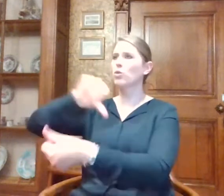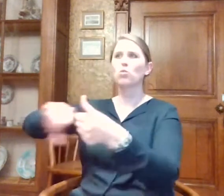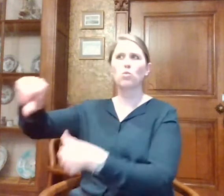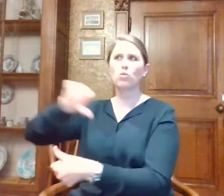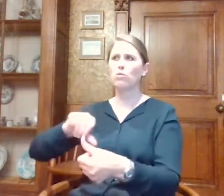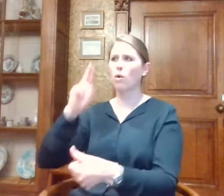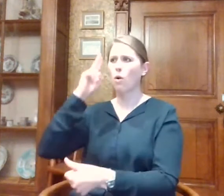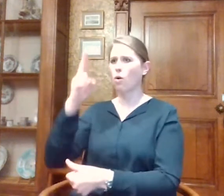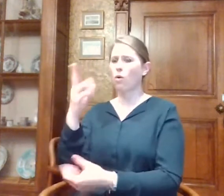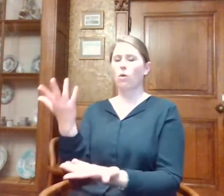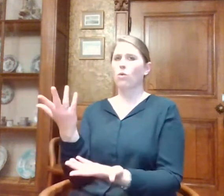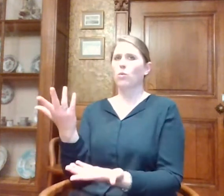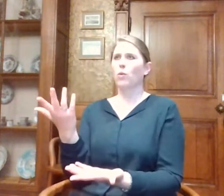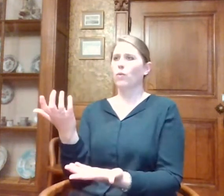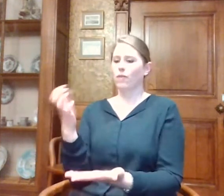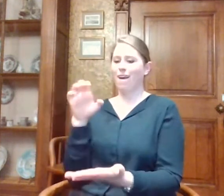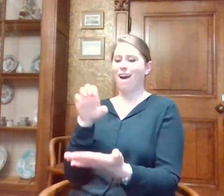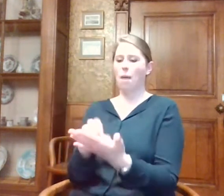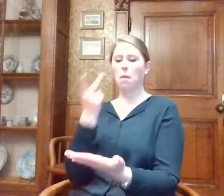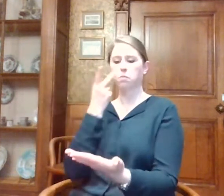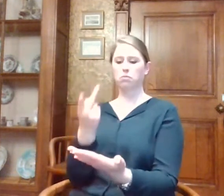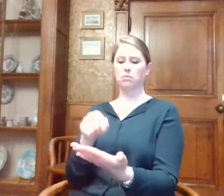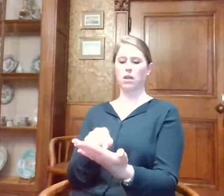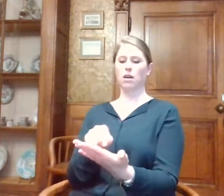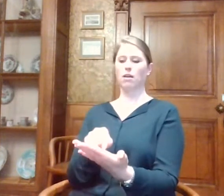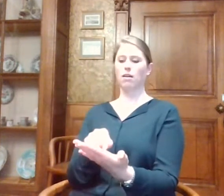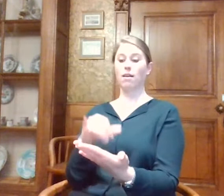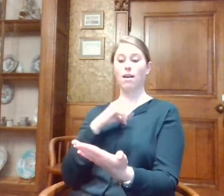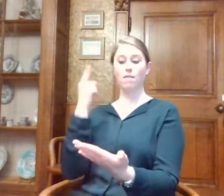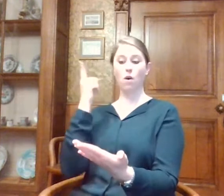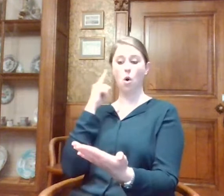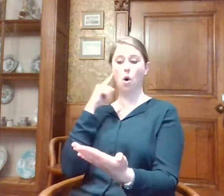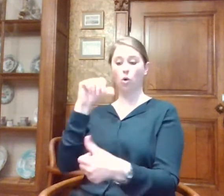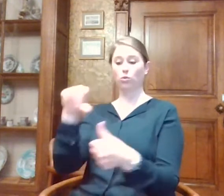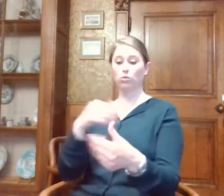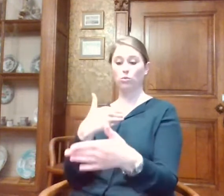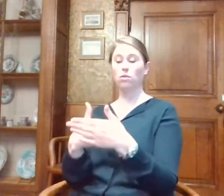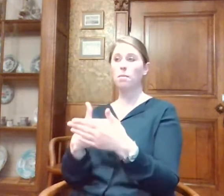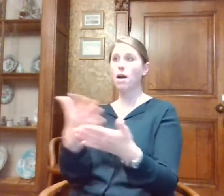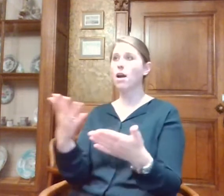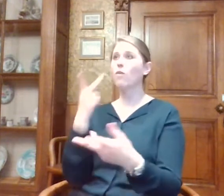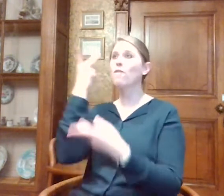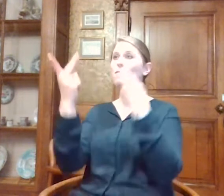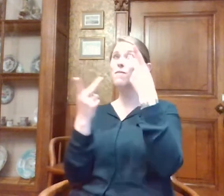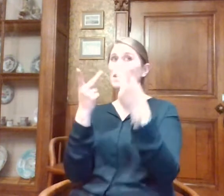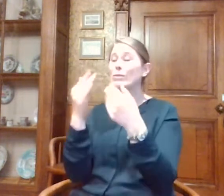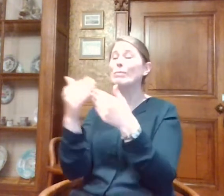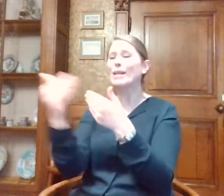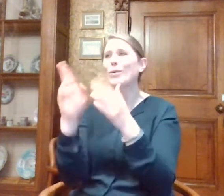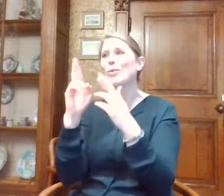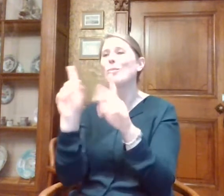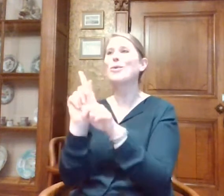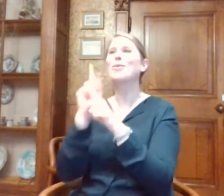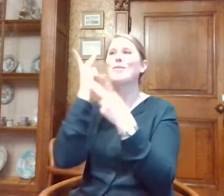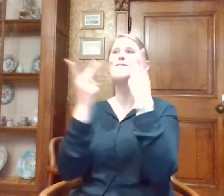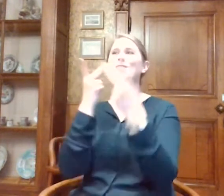Je moet maar gewoon op de Erfgoedtep kijken naar een audiotour die in je buurt is, of een visiotour, hopelijk binnenkort, die in